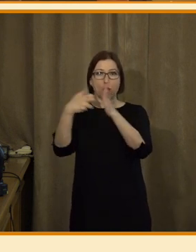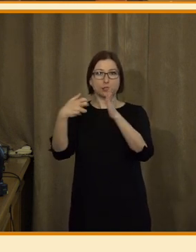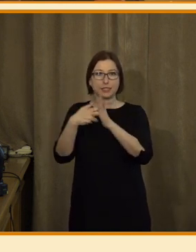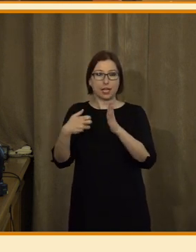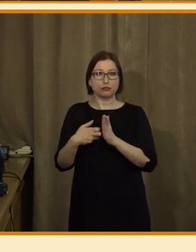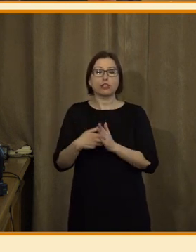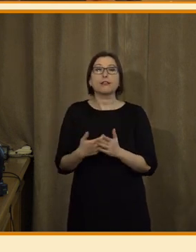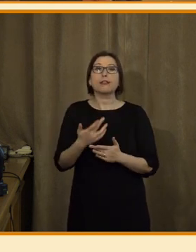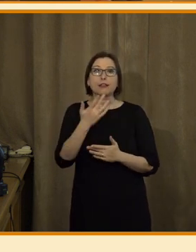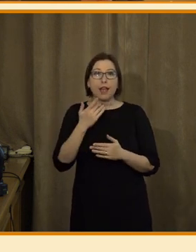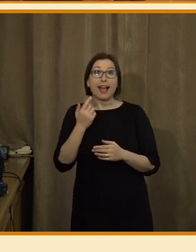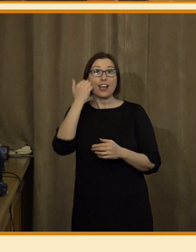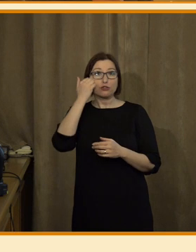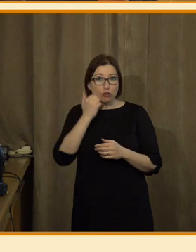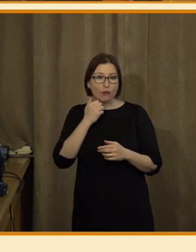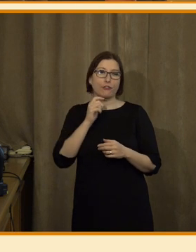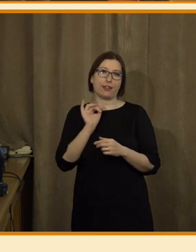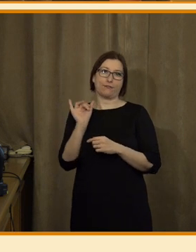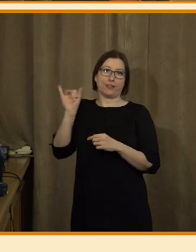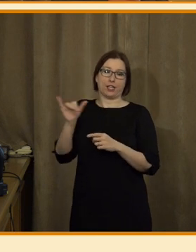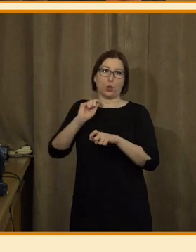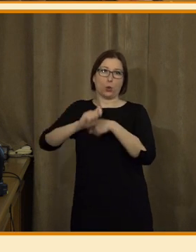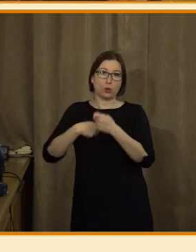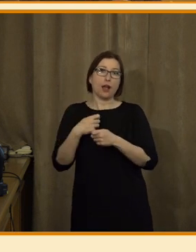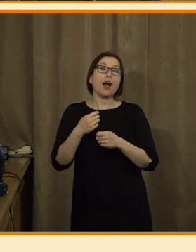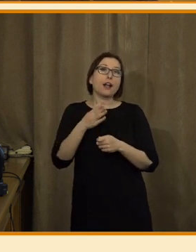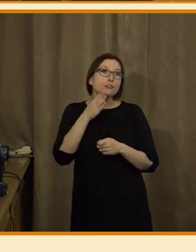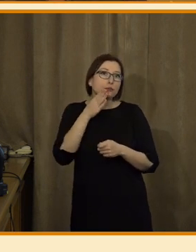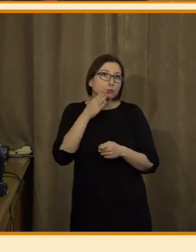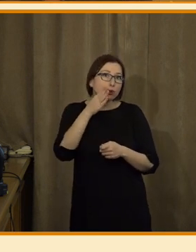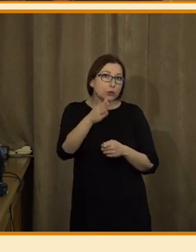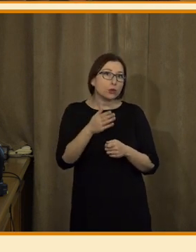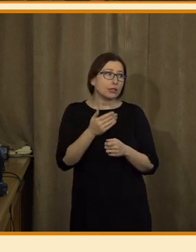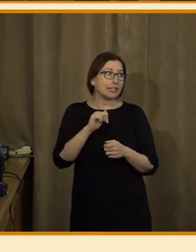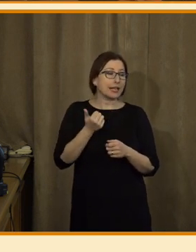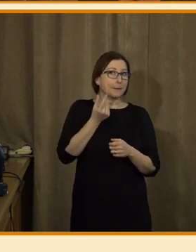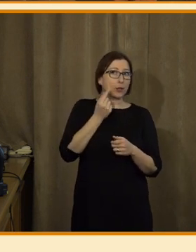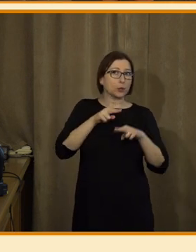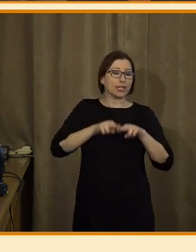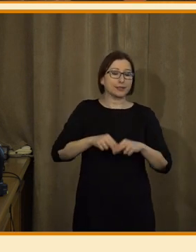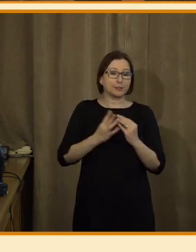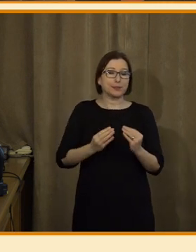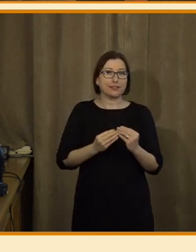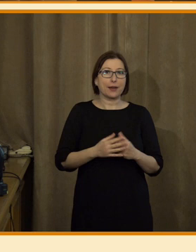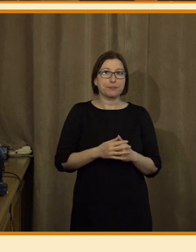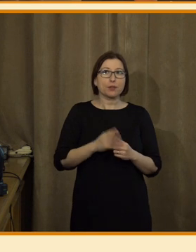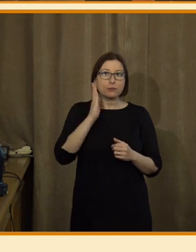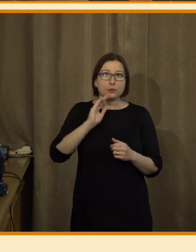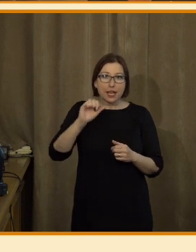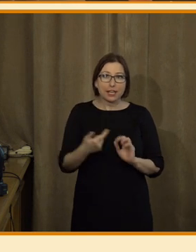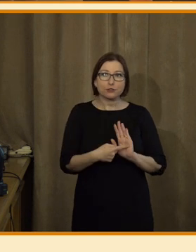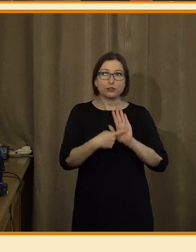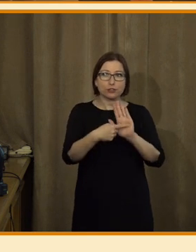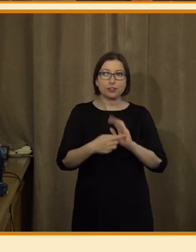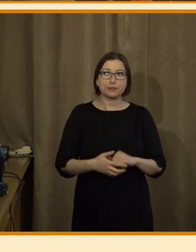děláme pomocí lidské síly, ale jednou to přijde. Ještě jedna minuta. A můžu poprosit o další